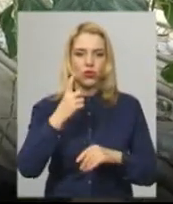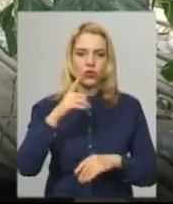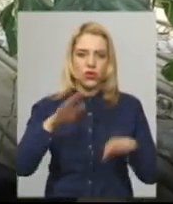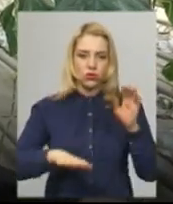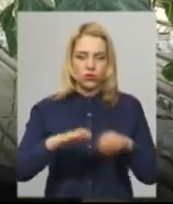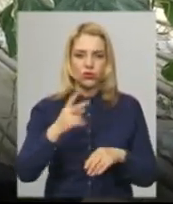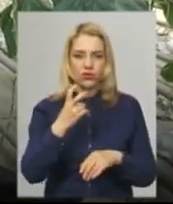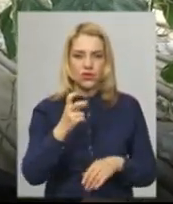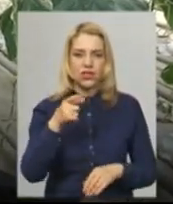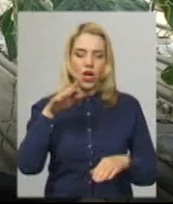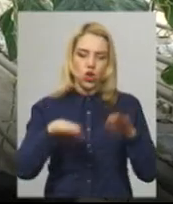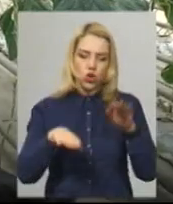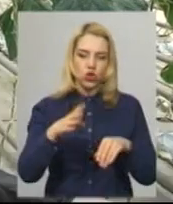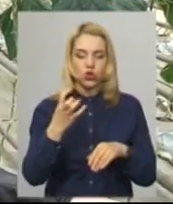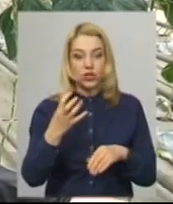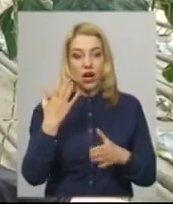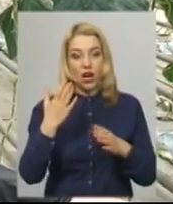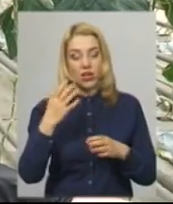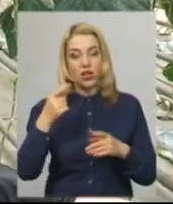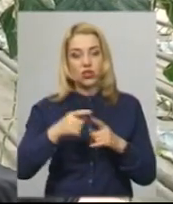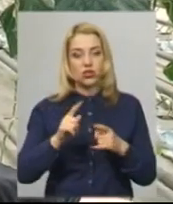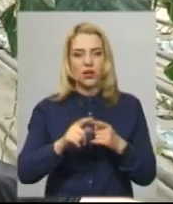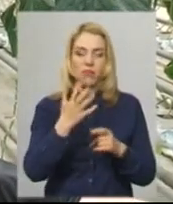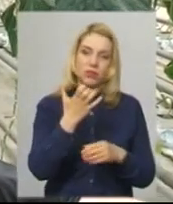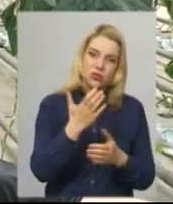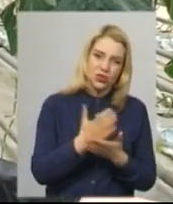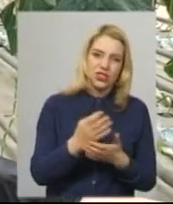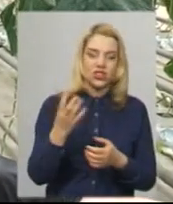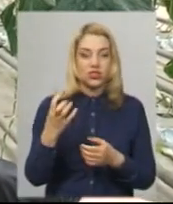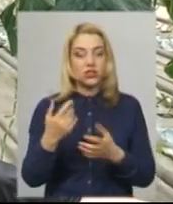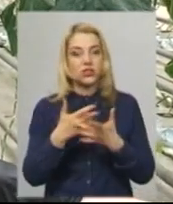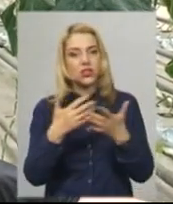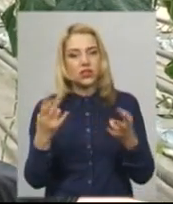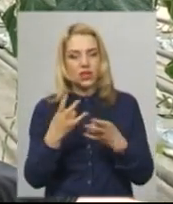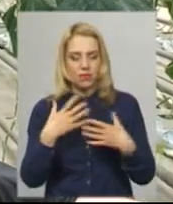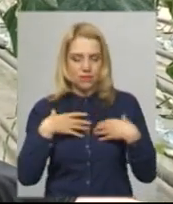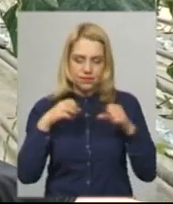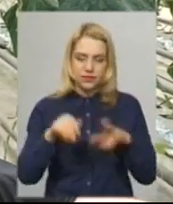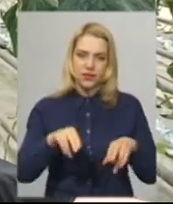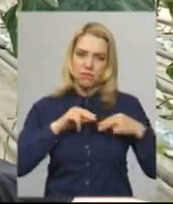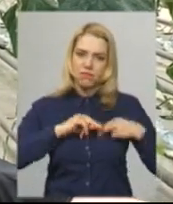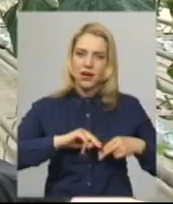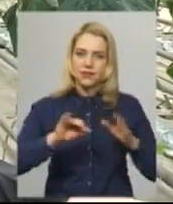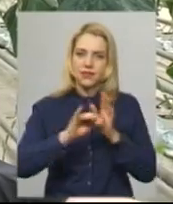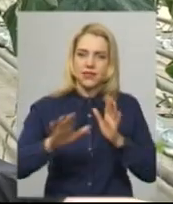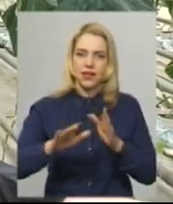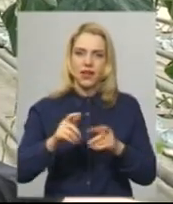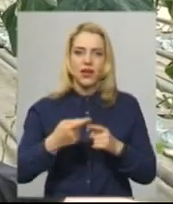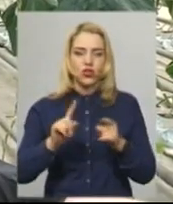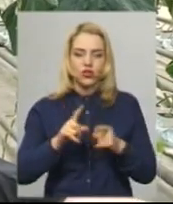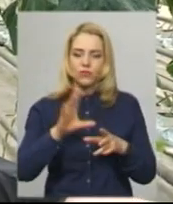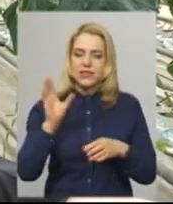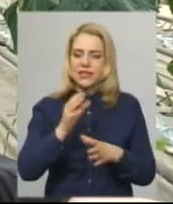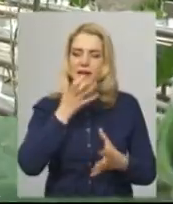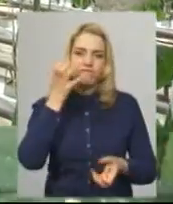тонну 400 кілограм, якщо хмарно, то менше 500 кілограмів 400. Звичайно, дуже багато треба вкласти праці, сили, енергії, щоби все цвіло, пахло